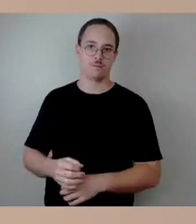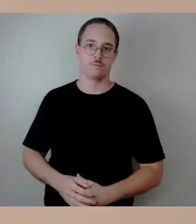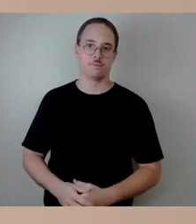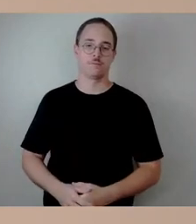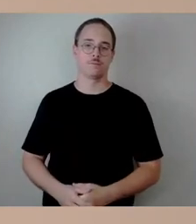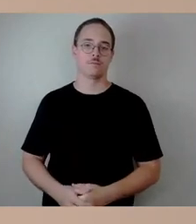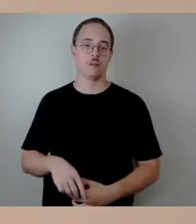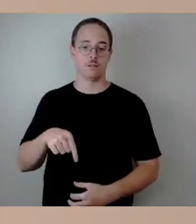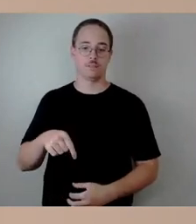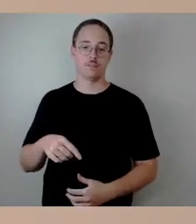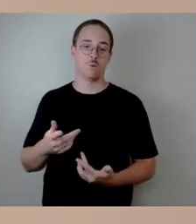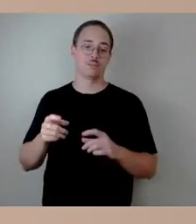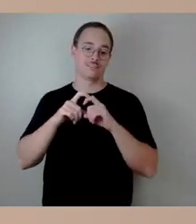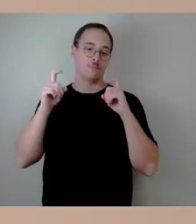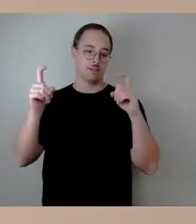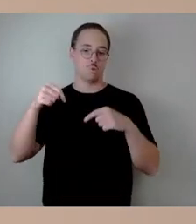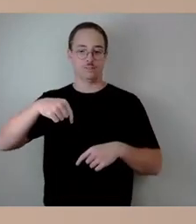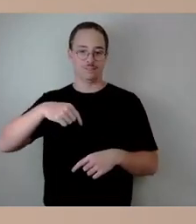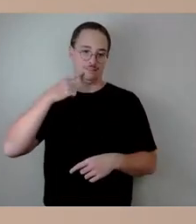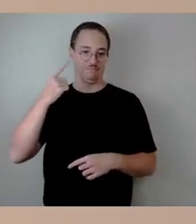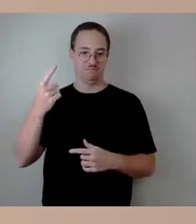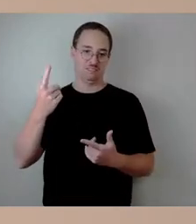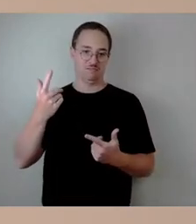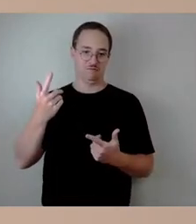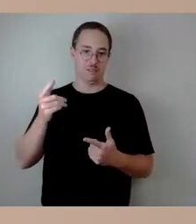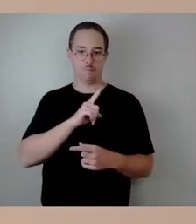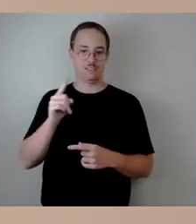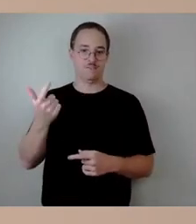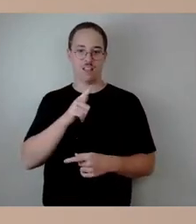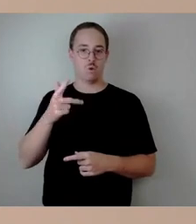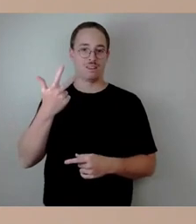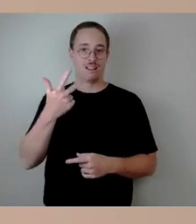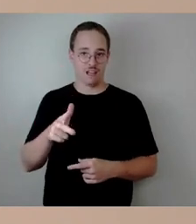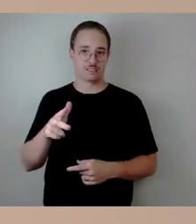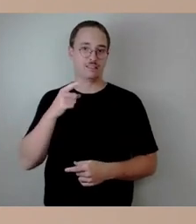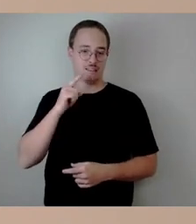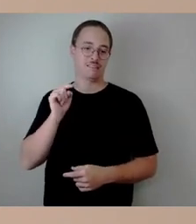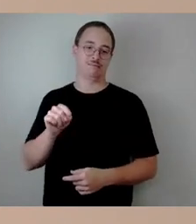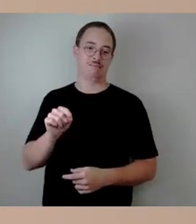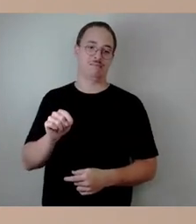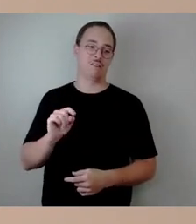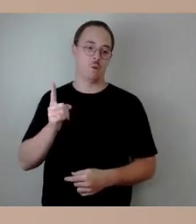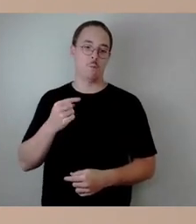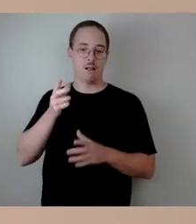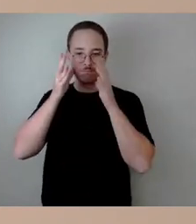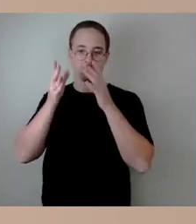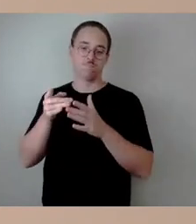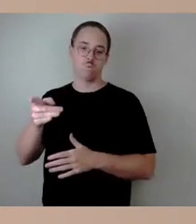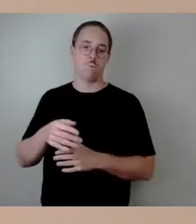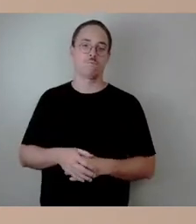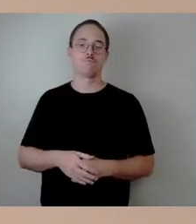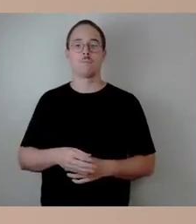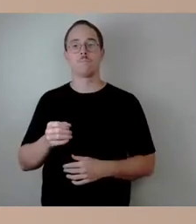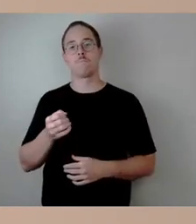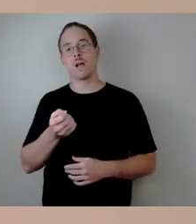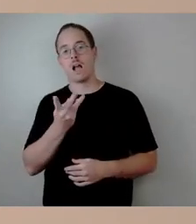noch beschäftigen wird, weil wir müssen auch noch an die Brückenlage rand und, und, und. Also es sind mehrere Bauetappen, die notwendig sind und